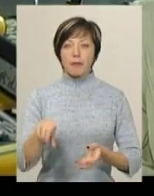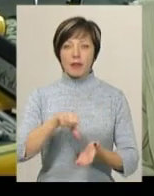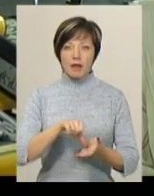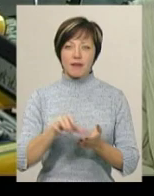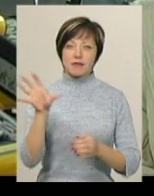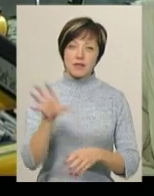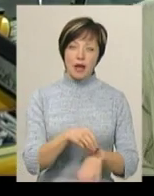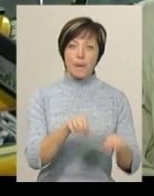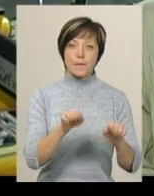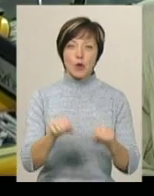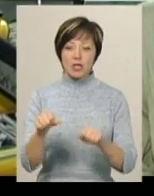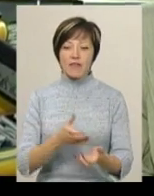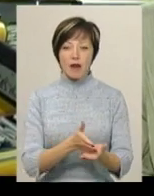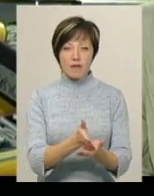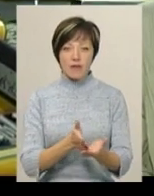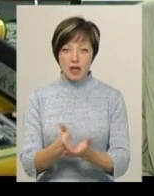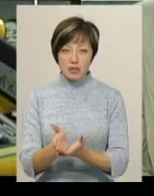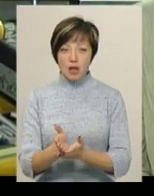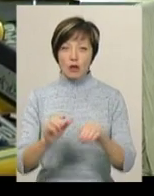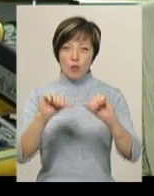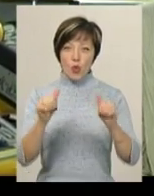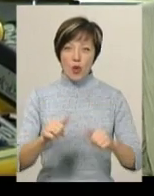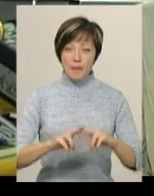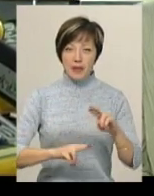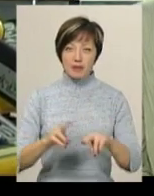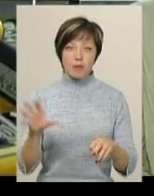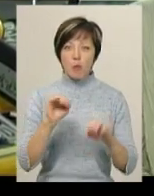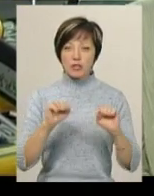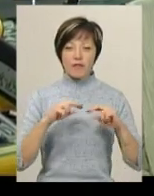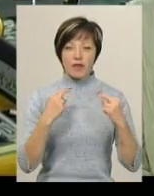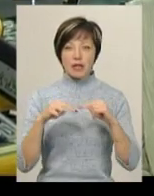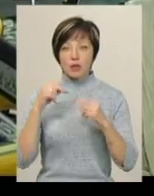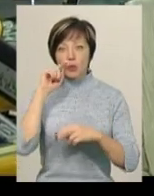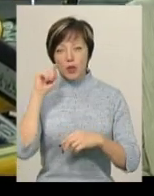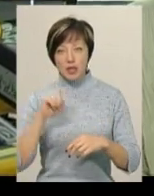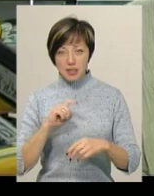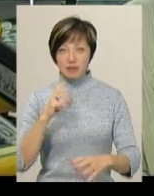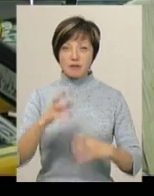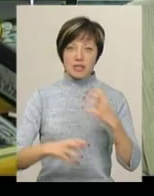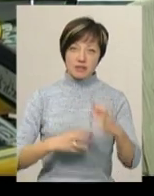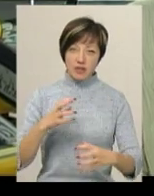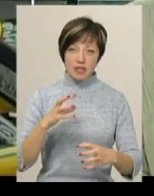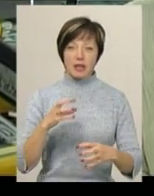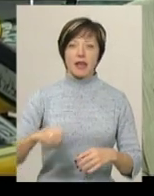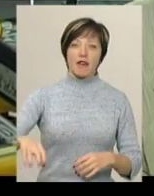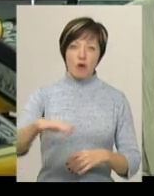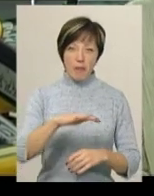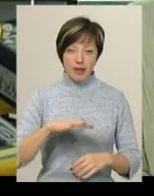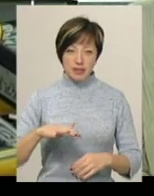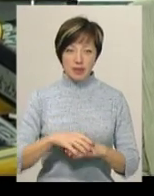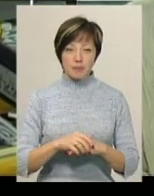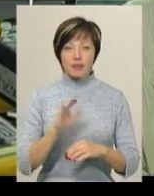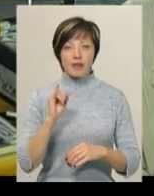участь у всіх можливих версіях з бодібілдингу усіх можливих федерацій – українських, всесвітніх і європейських.